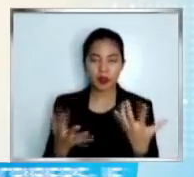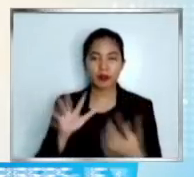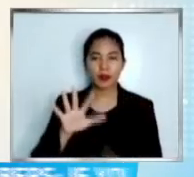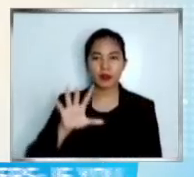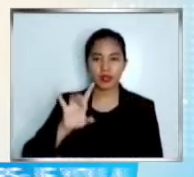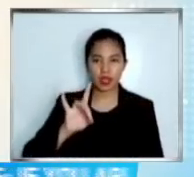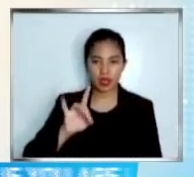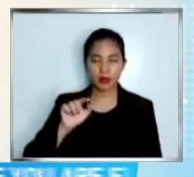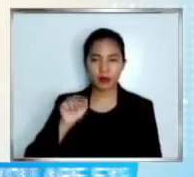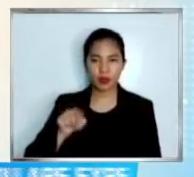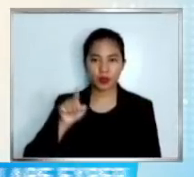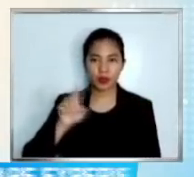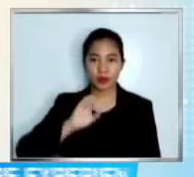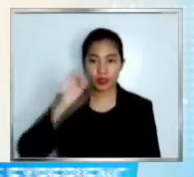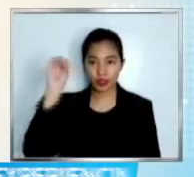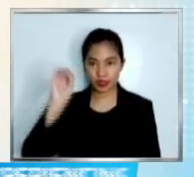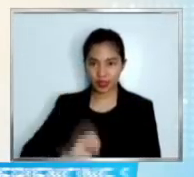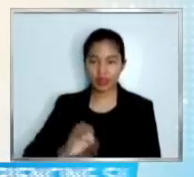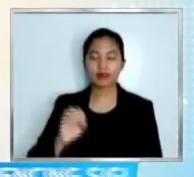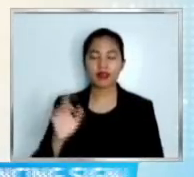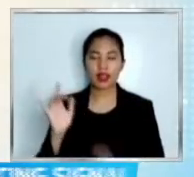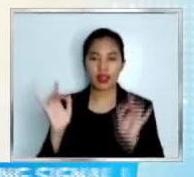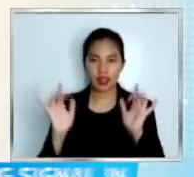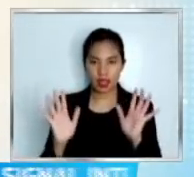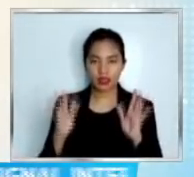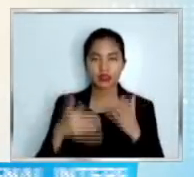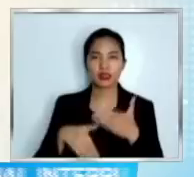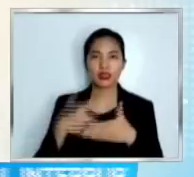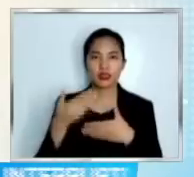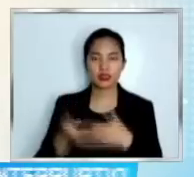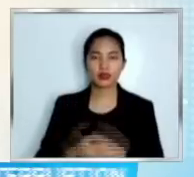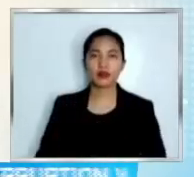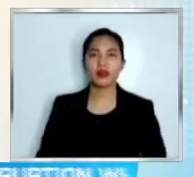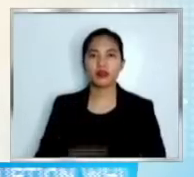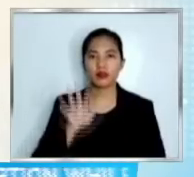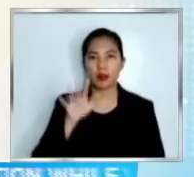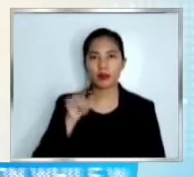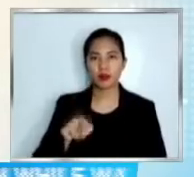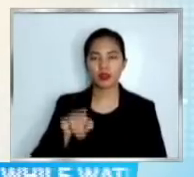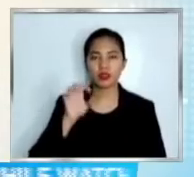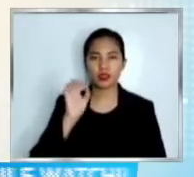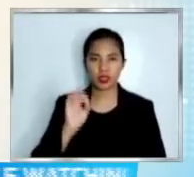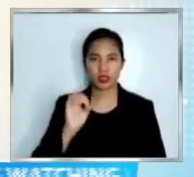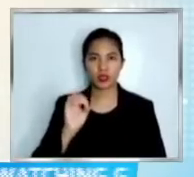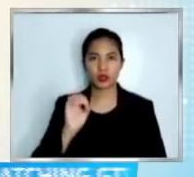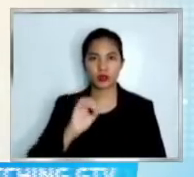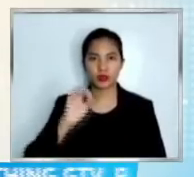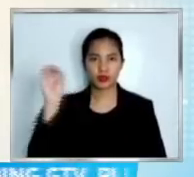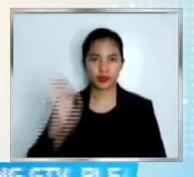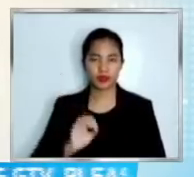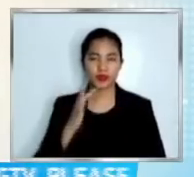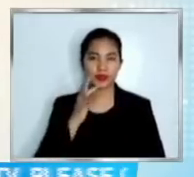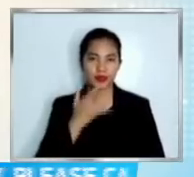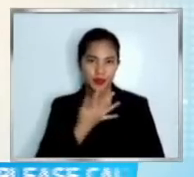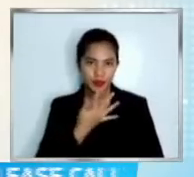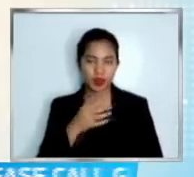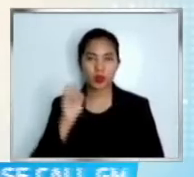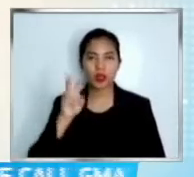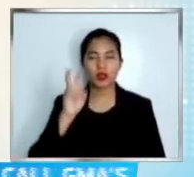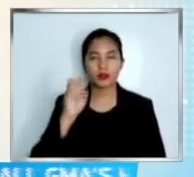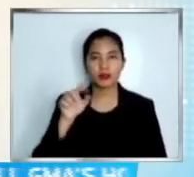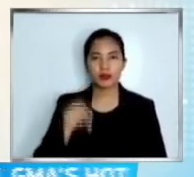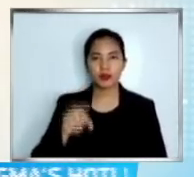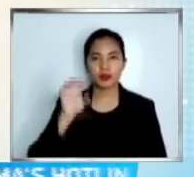5.2% naman ang asymptomatic, 5.0% ang critical, 12.0% ang severe at